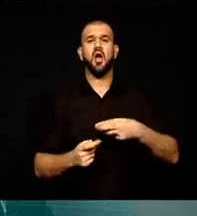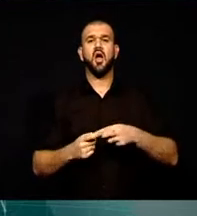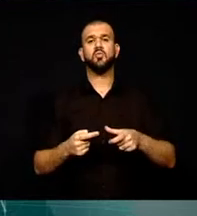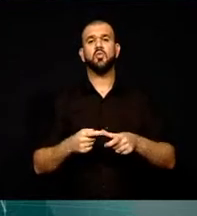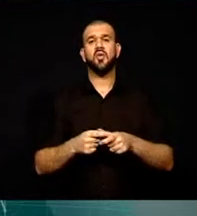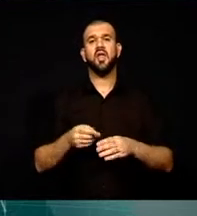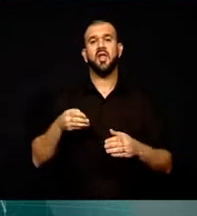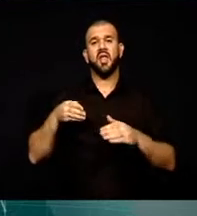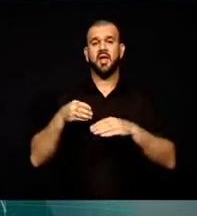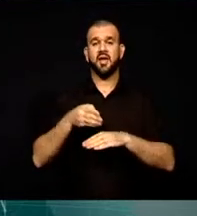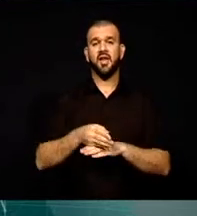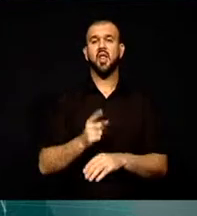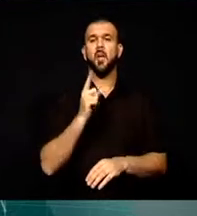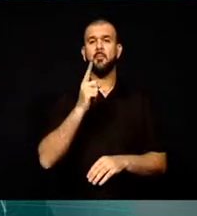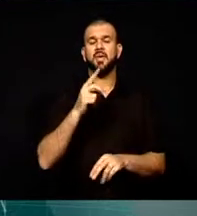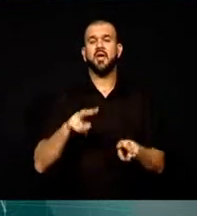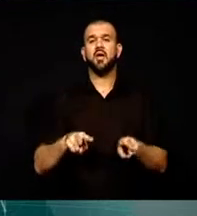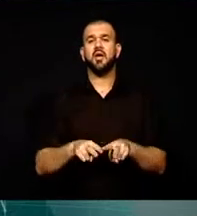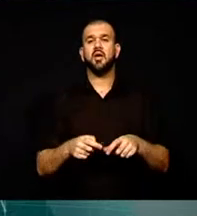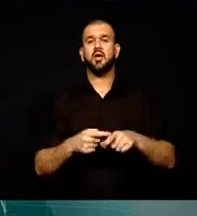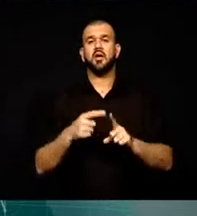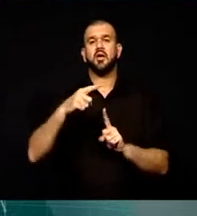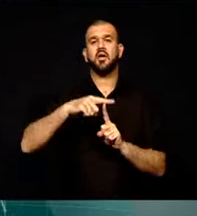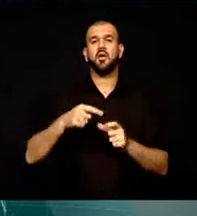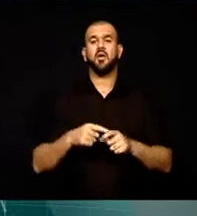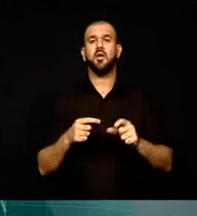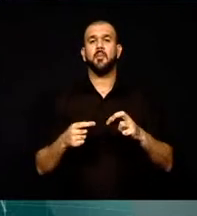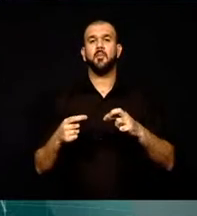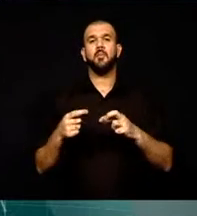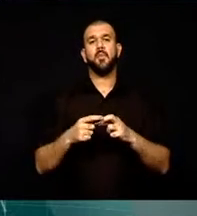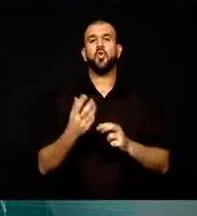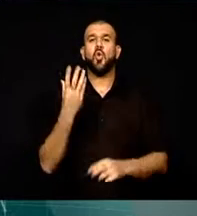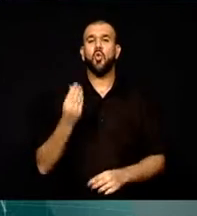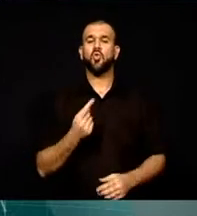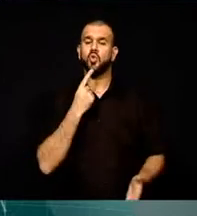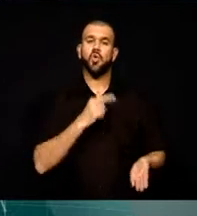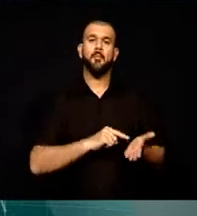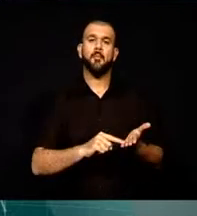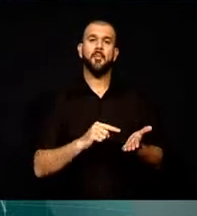atmosfere giren bir meteor olduğunu belirtiyorlar.